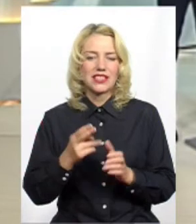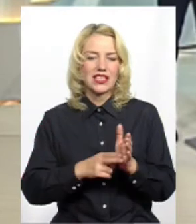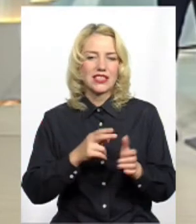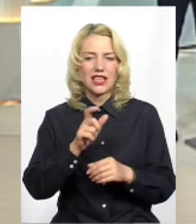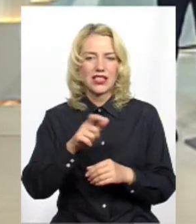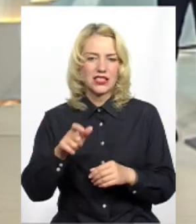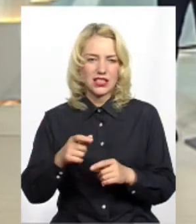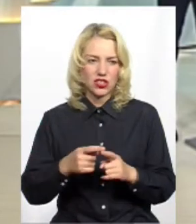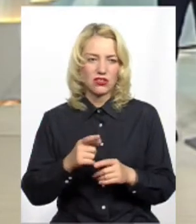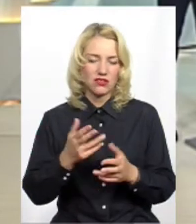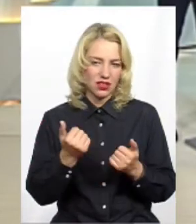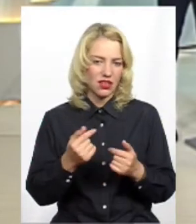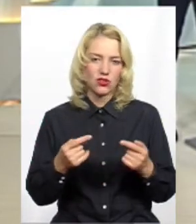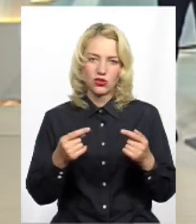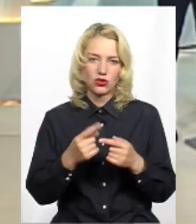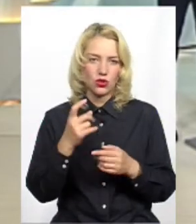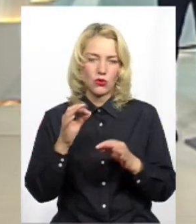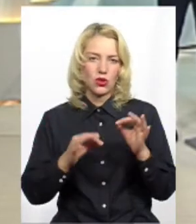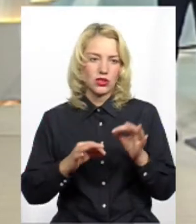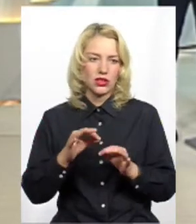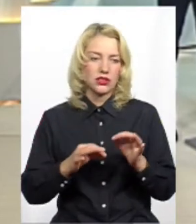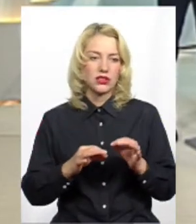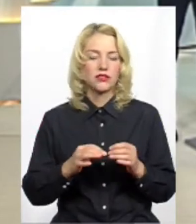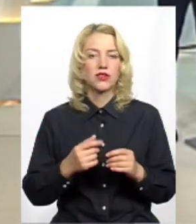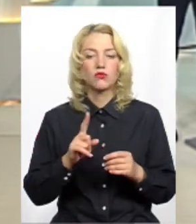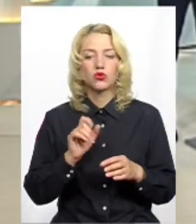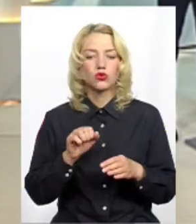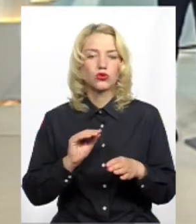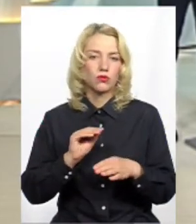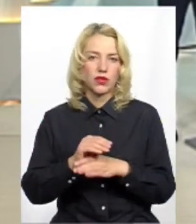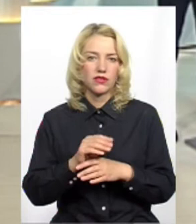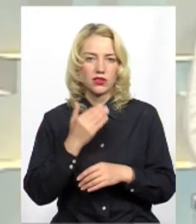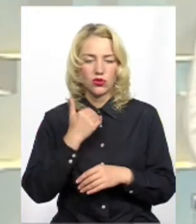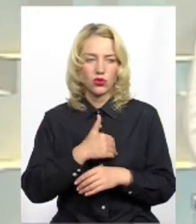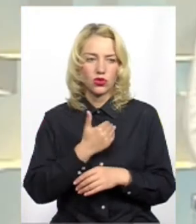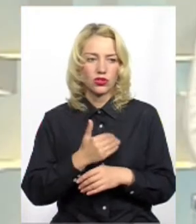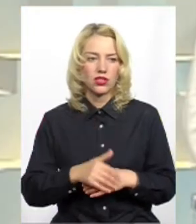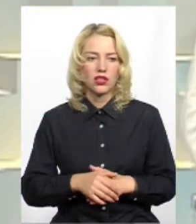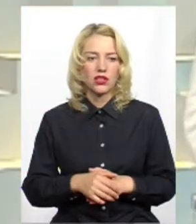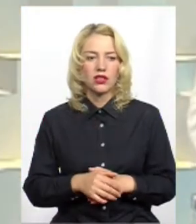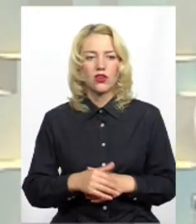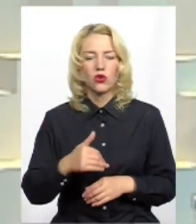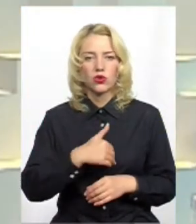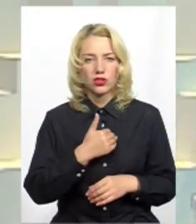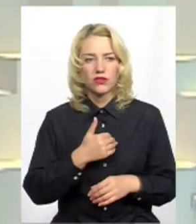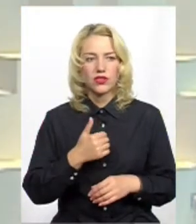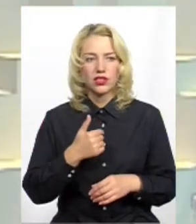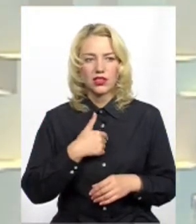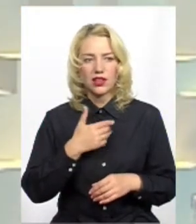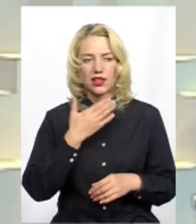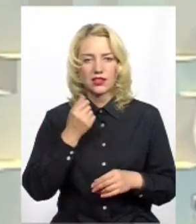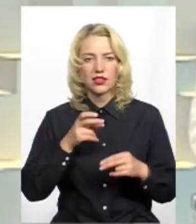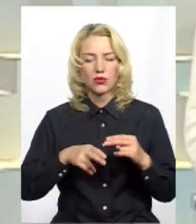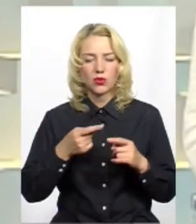Однозначно. Фактично, ви вже відповіли на це питання. Можете дещо додати, бо маєте хвилину. Ну, хотів я. Я просто не